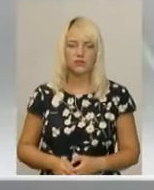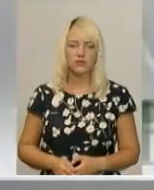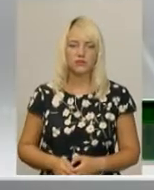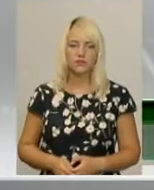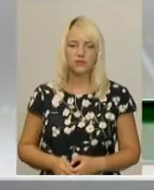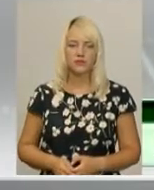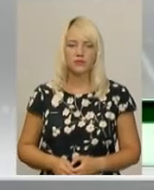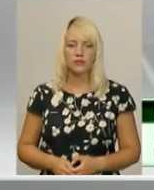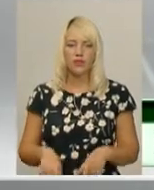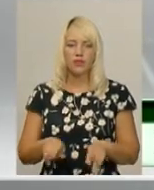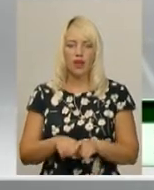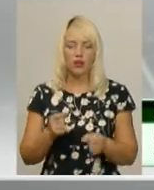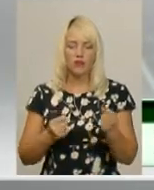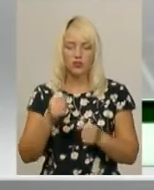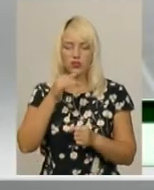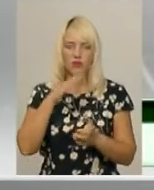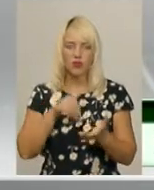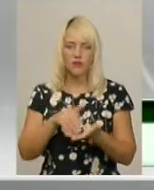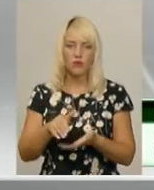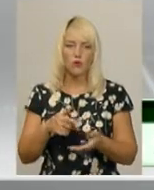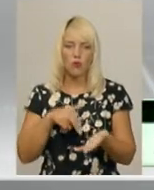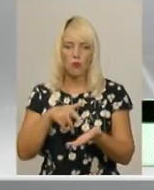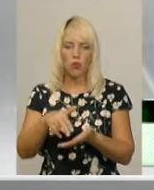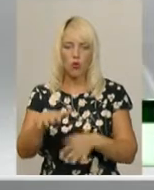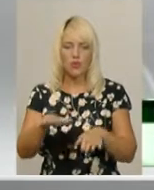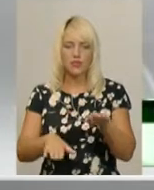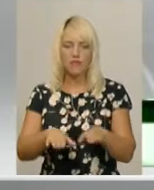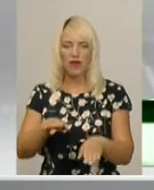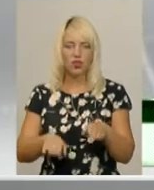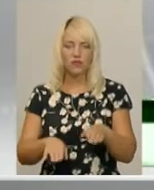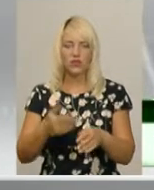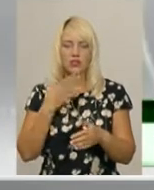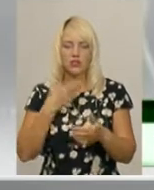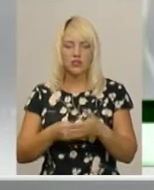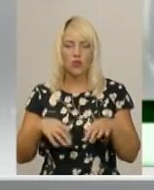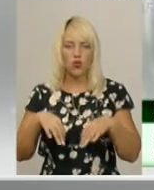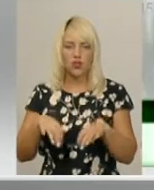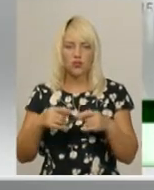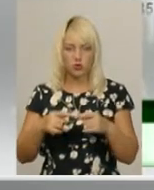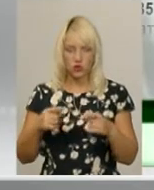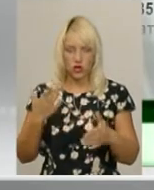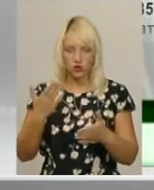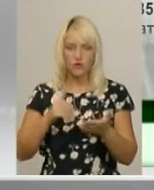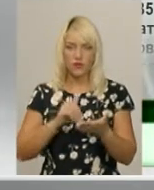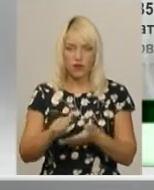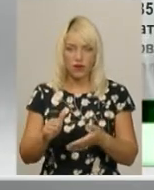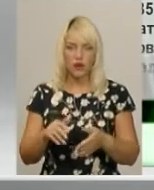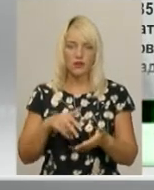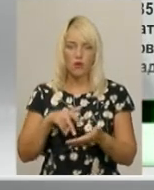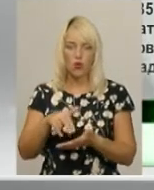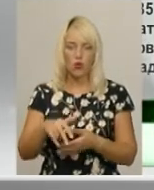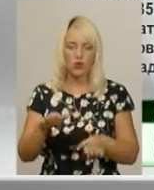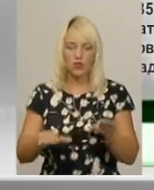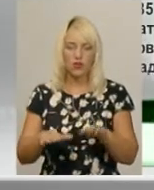Так, водій не може відмовитися про входити зважування свого транспортного засобу. Якщо він відмовляється про входити зважування, йому